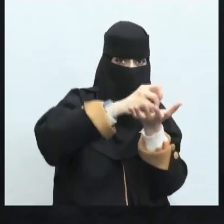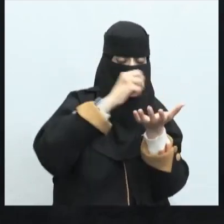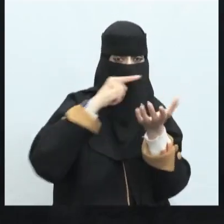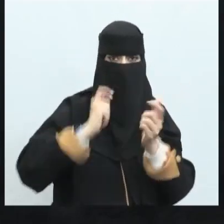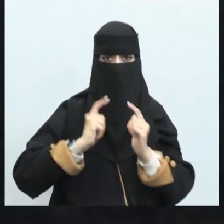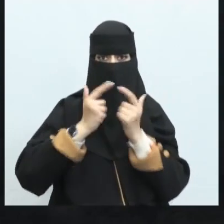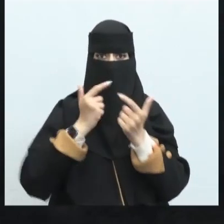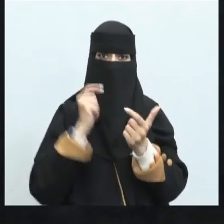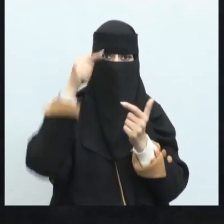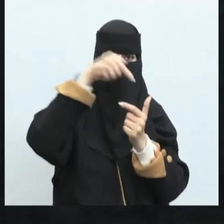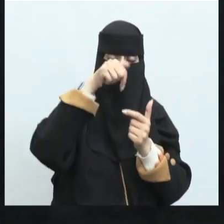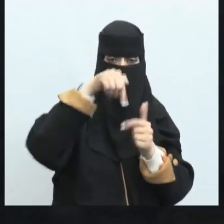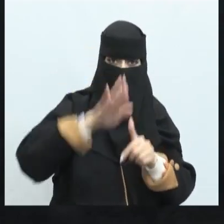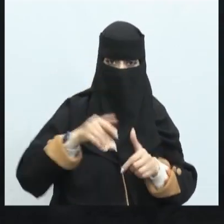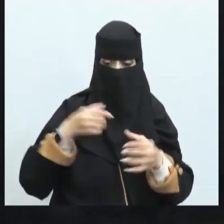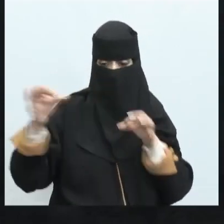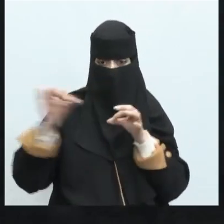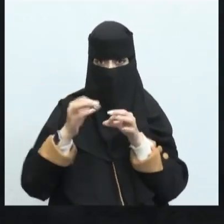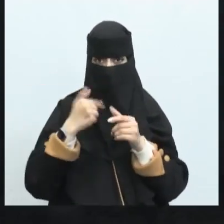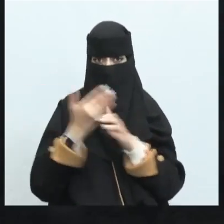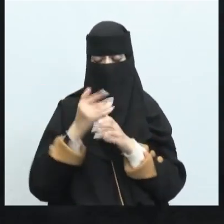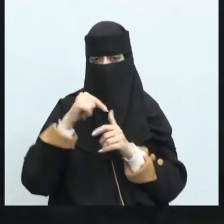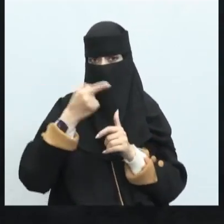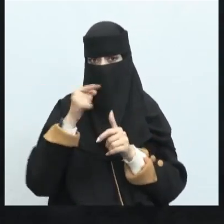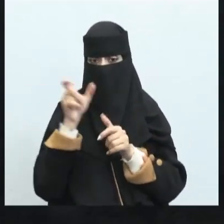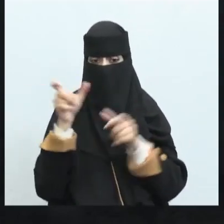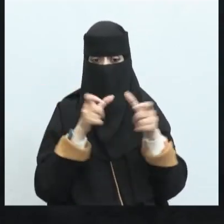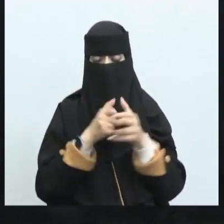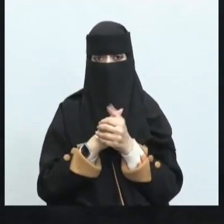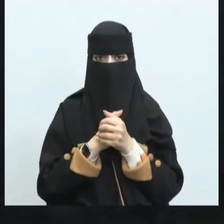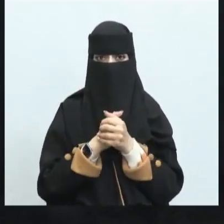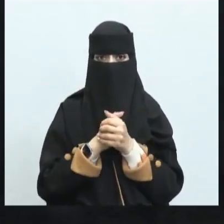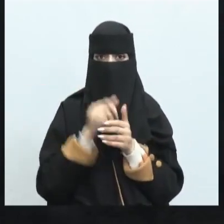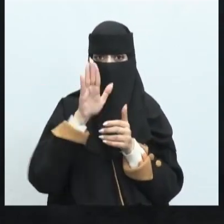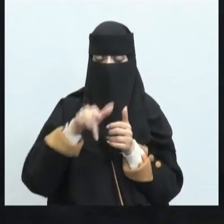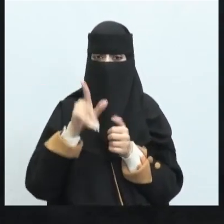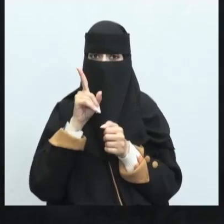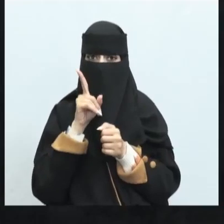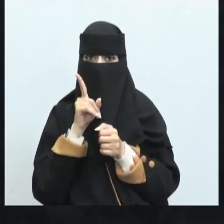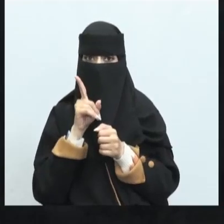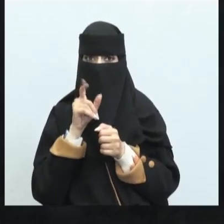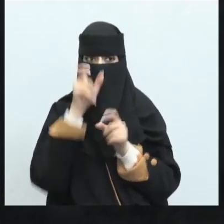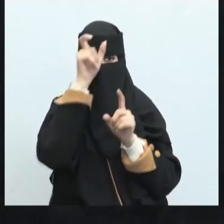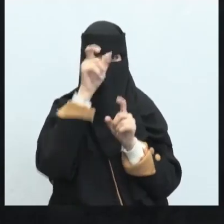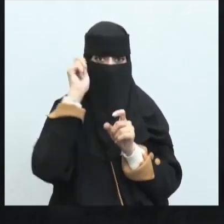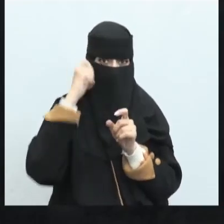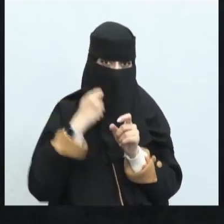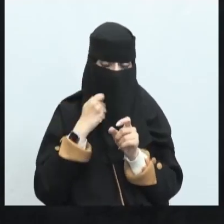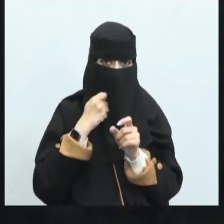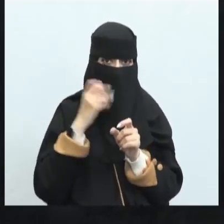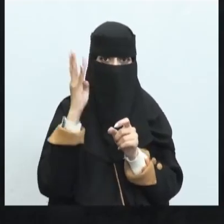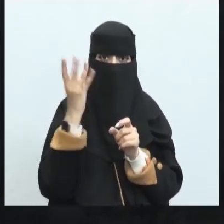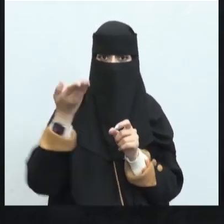يغير عليه في الإغارة ويضا حتى المرمى الأرملة التي فقدت زوجها أو عائلها وليس لها أحد